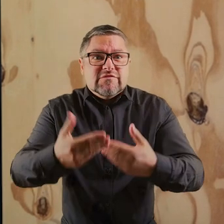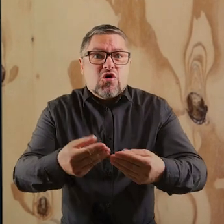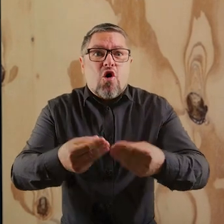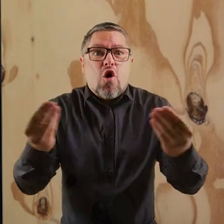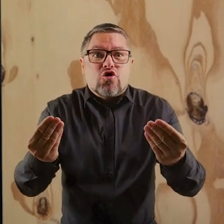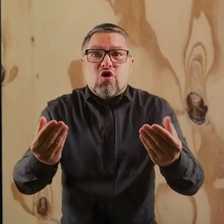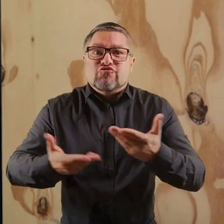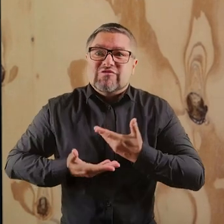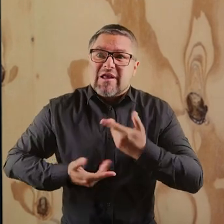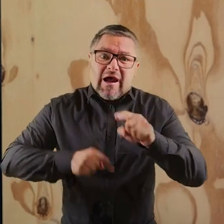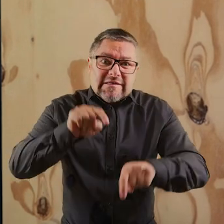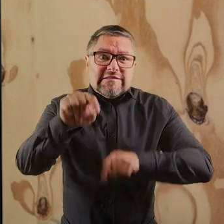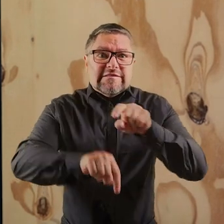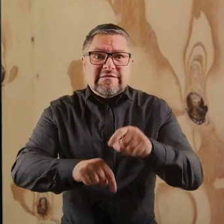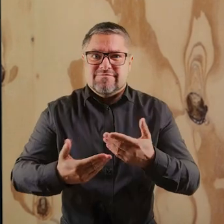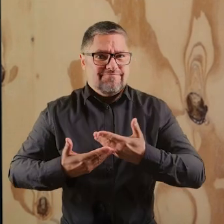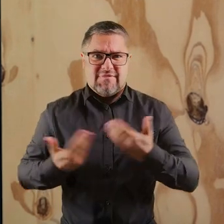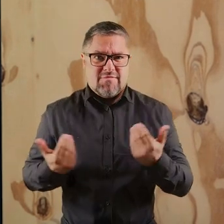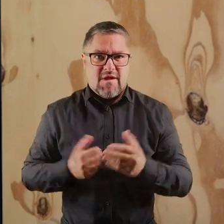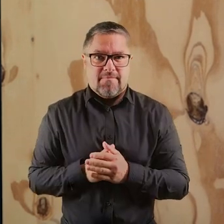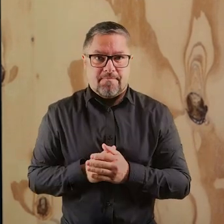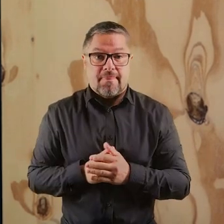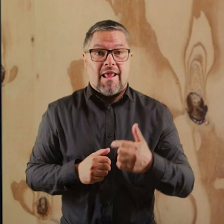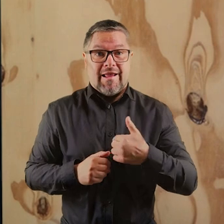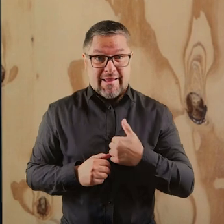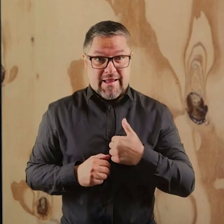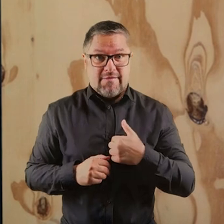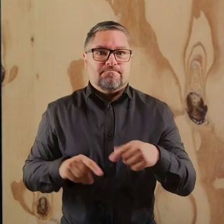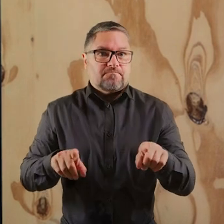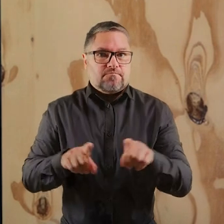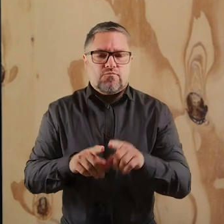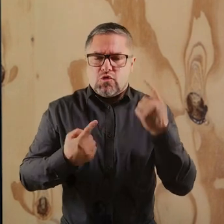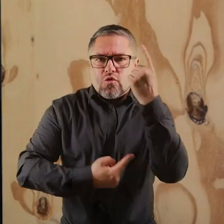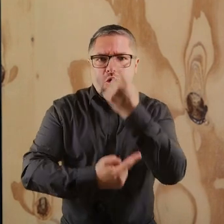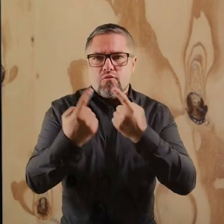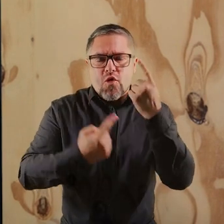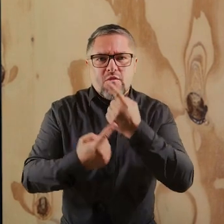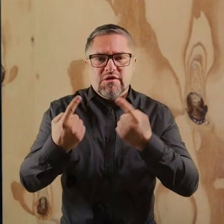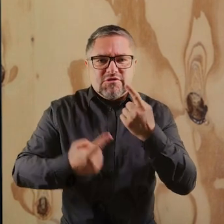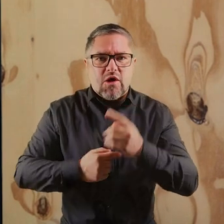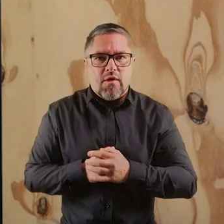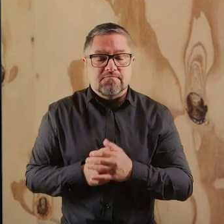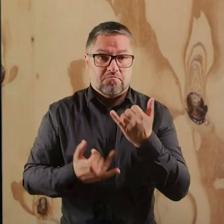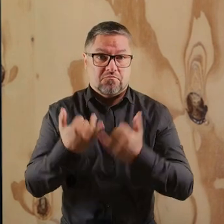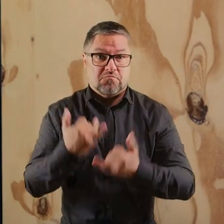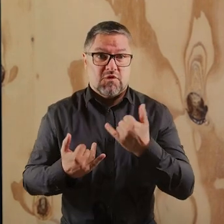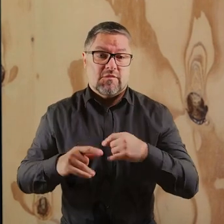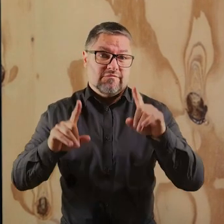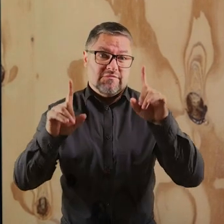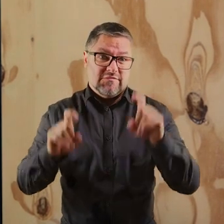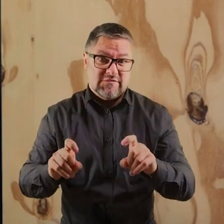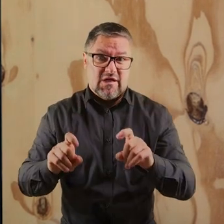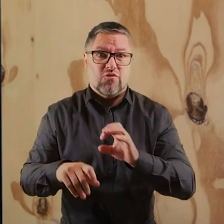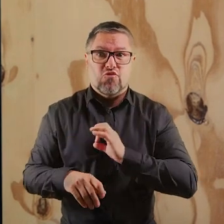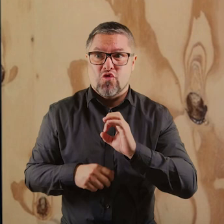pozwalało pójść krok do przodu. Ja w tym czasie też pomyślałam sobie, że skoro rozpoczynam